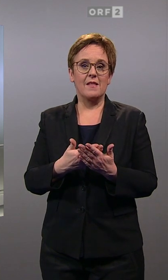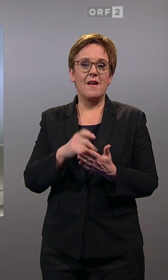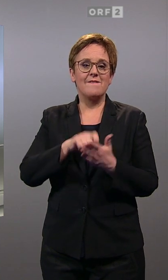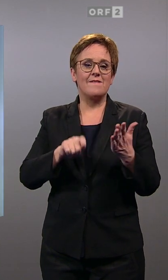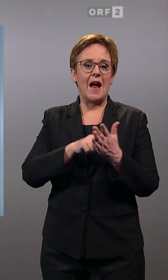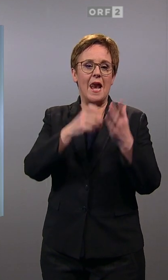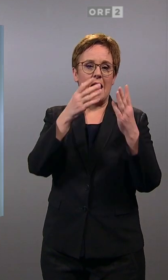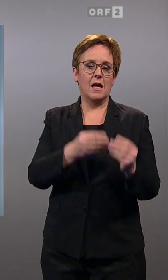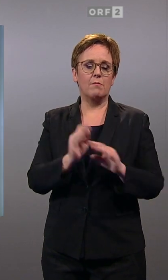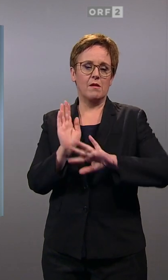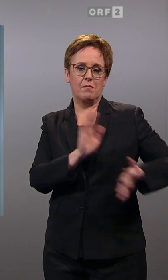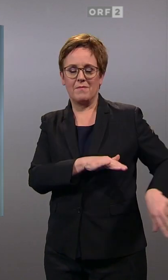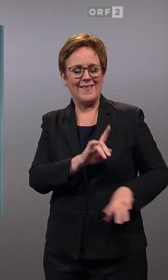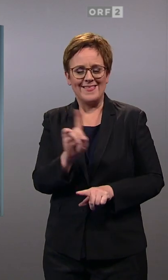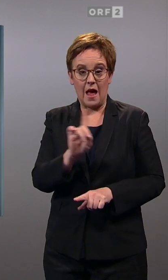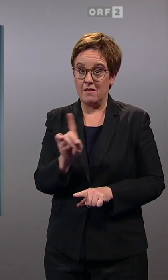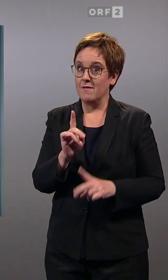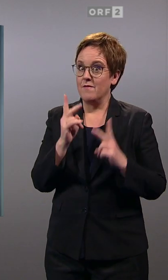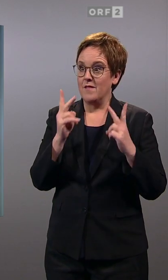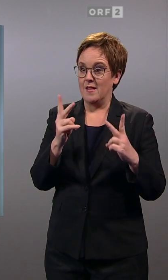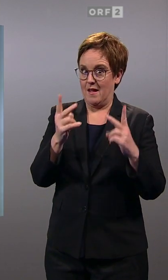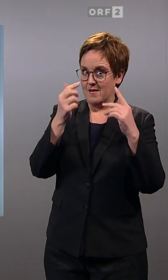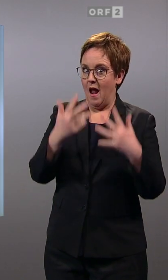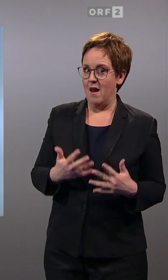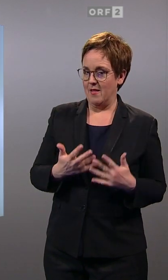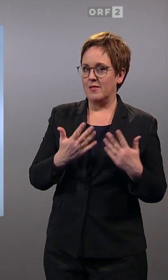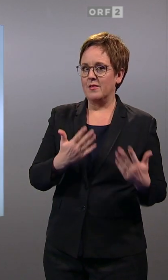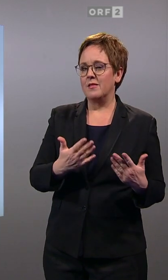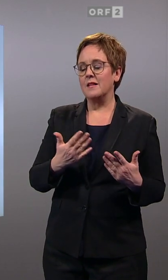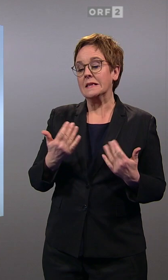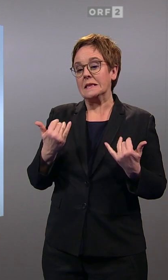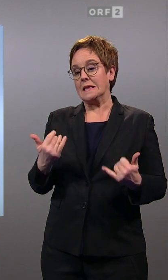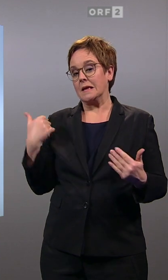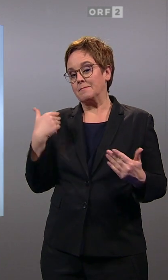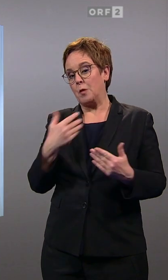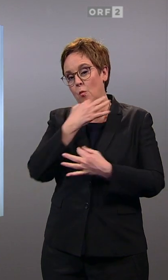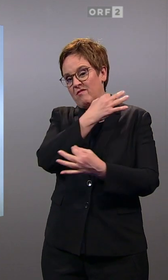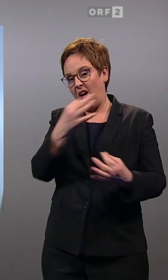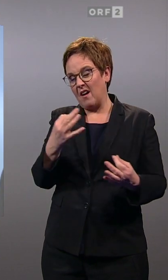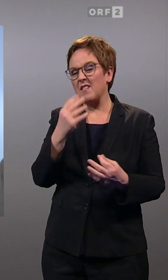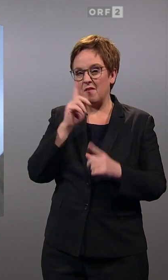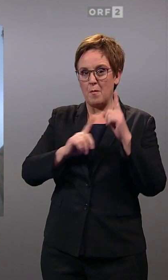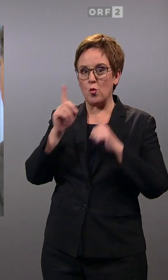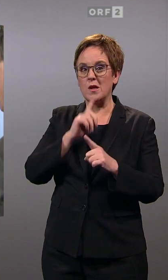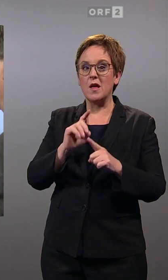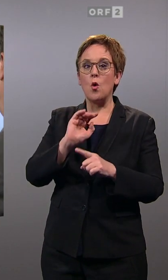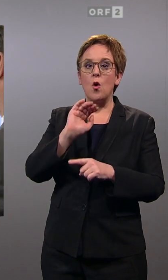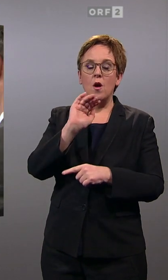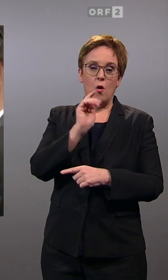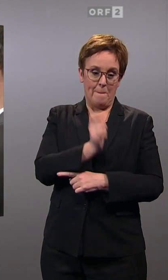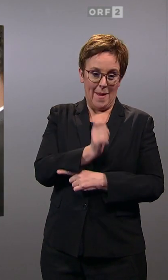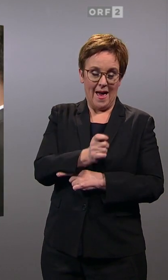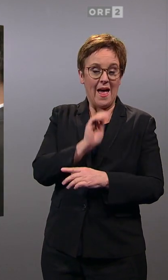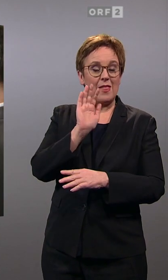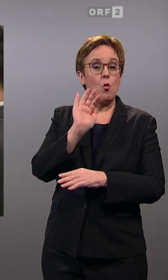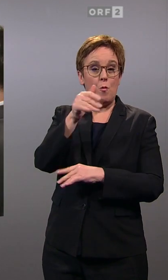Wahlergebnis vernachlässigen könnte. Ganz im Gegenteil, es wird allen Prognosen zufolge ein Verlust der absoluten Mandatsmehrheit